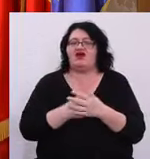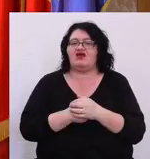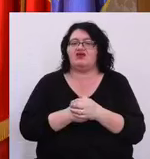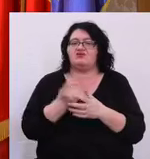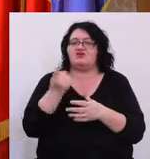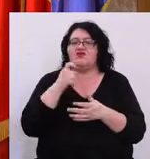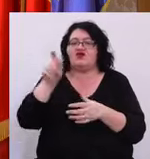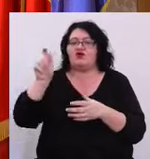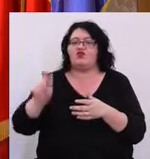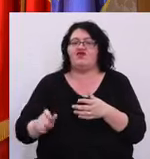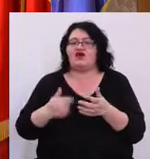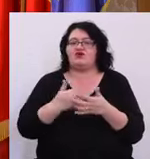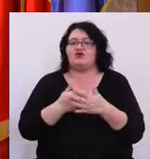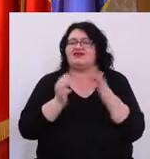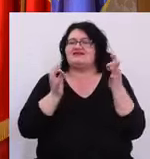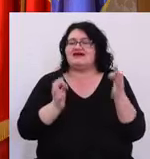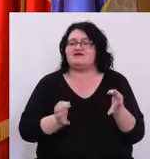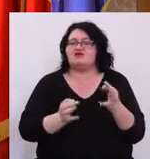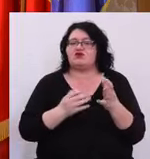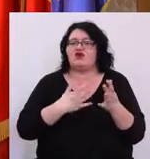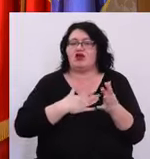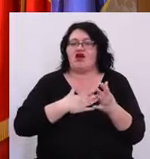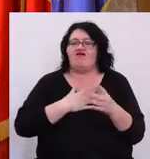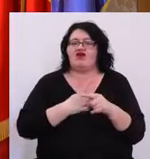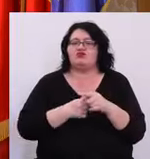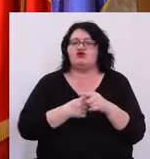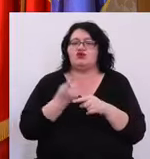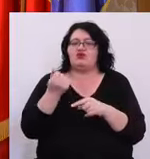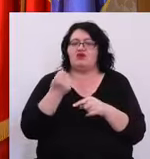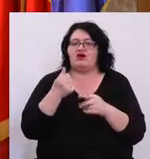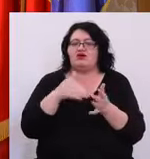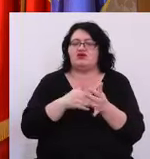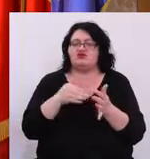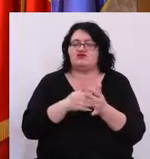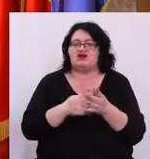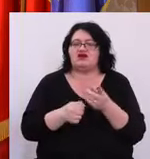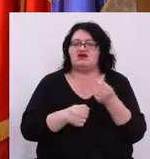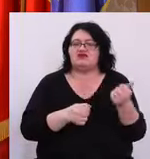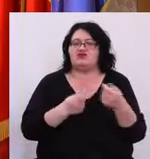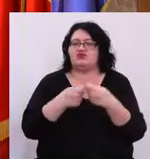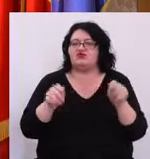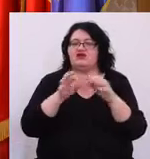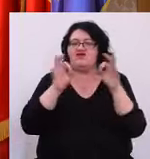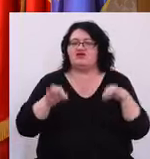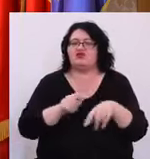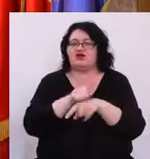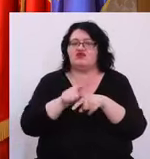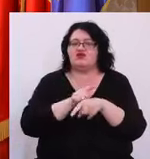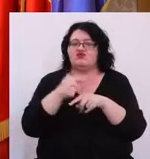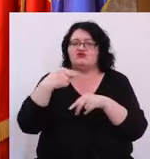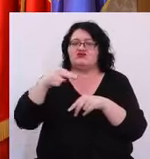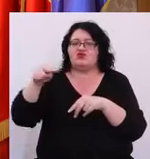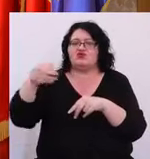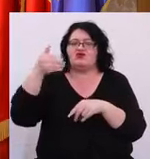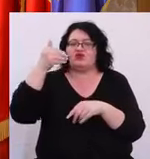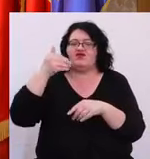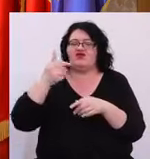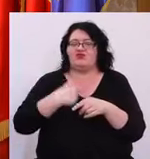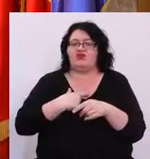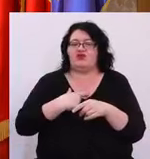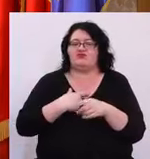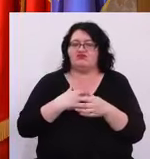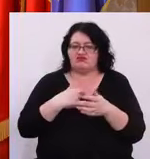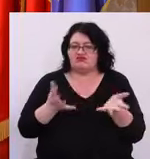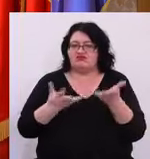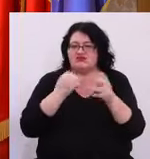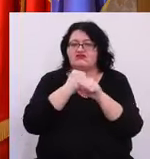de la guvern Tocmai ca să ne asigurăm că avem și cashflow-ul necesar Ca să plătim toate facturile în timp Și să motivăm firma să